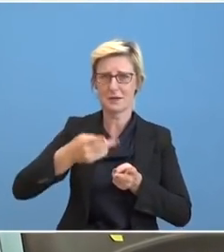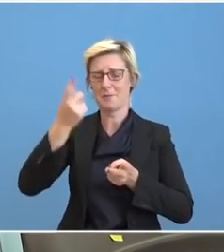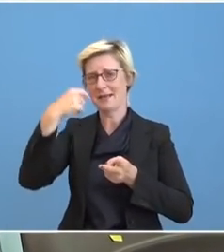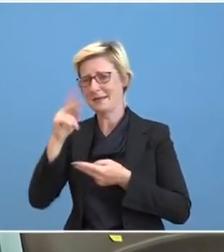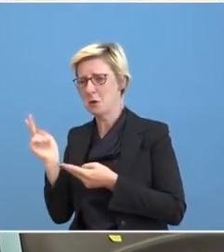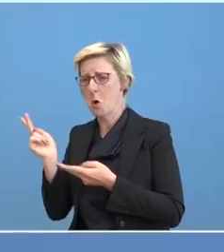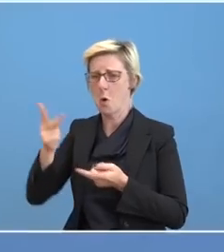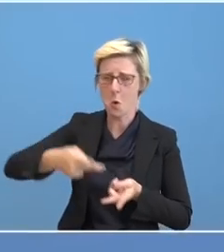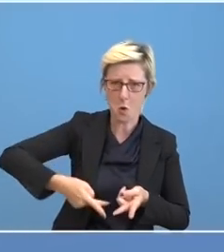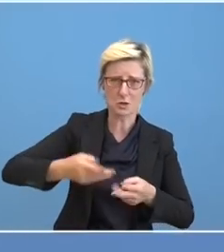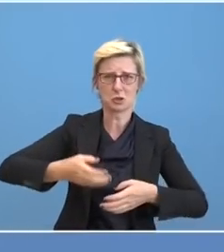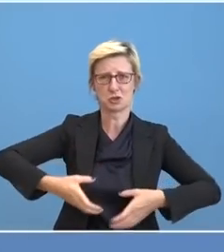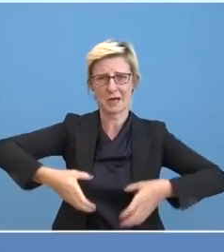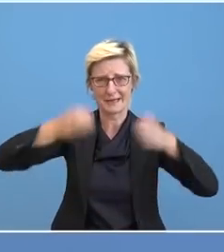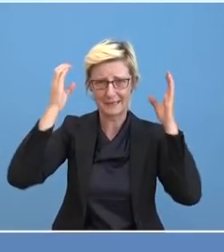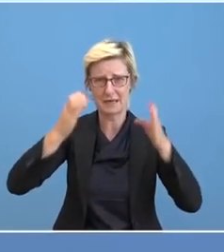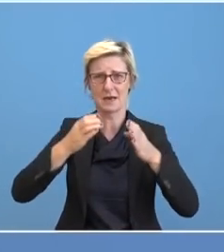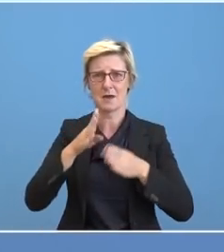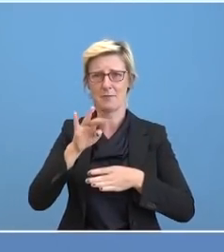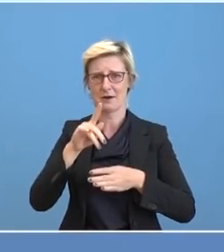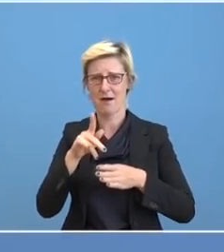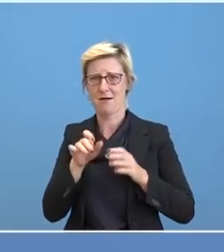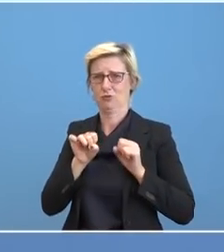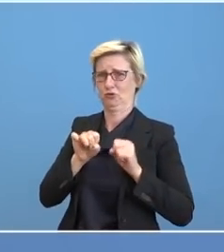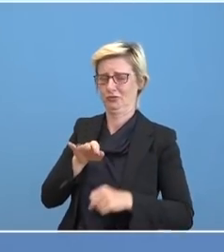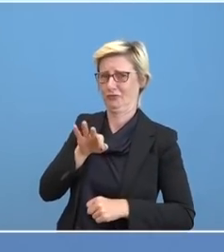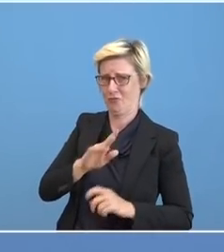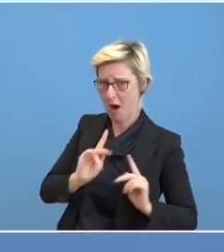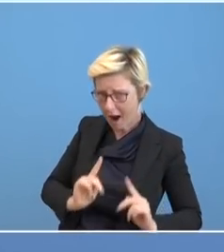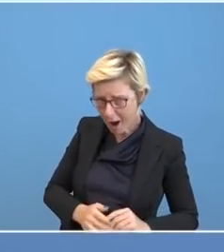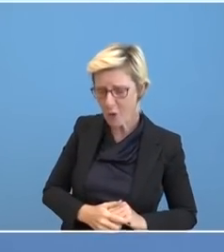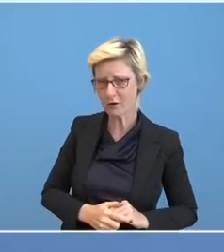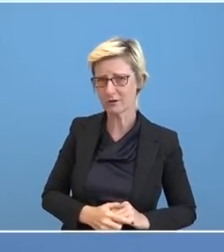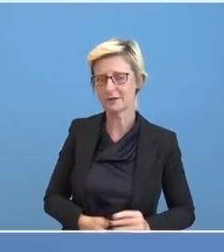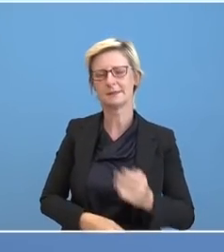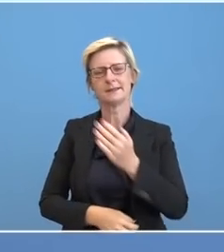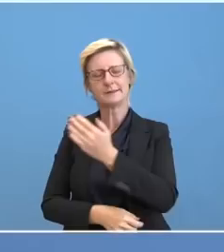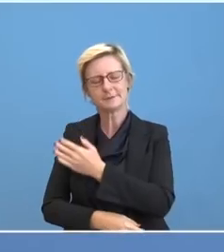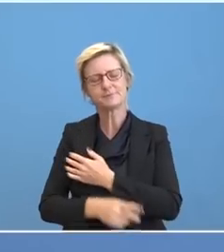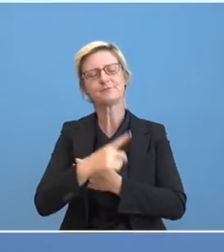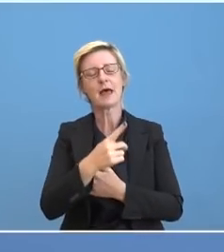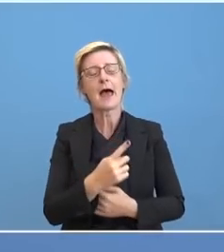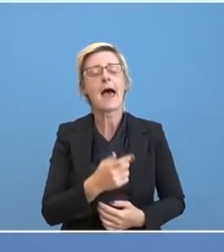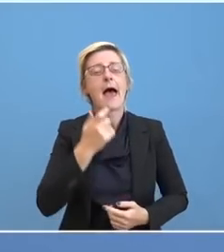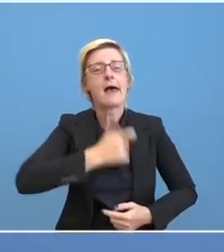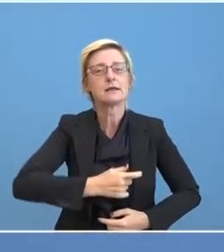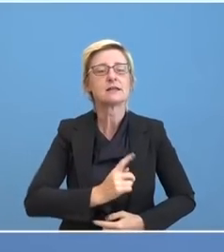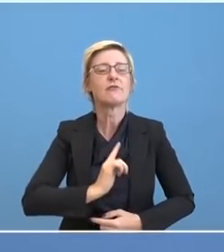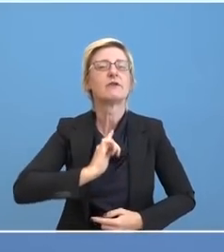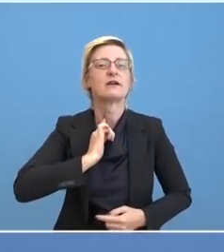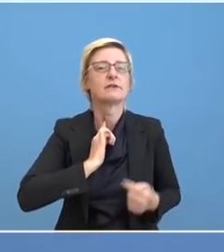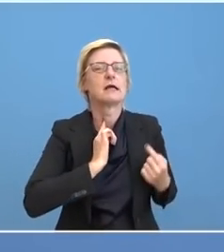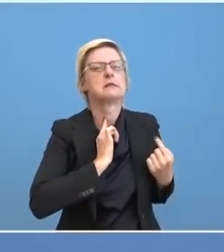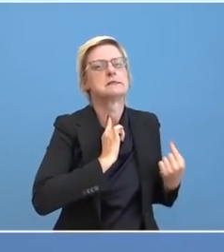Herr Warwick, wenn ich Sie korrigieren darf, der Verdacht ist ja nicht, dass Herr Nawalny sich ernsthaft vergiftet hat, sondern dass sie jemand, Herr